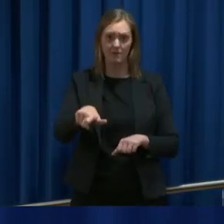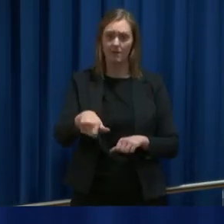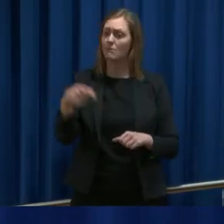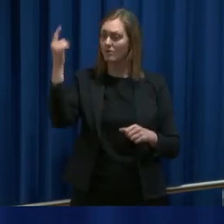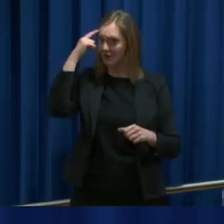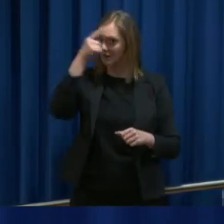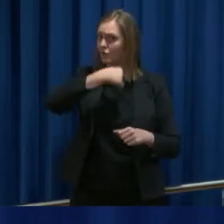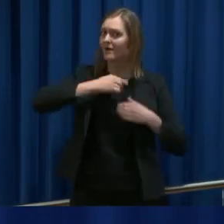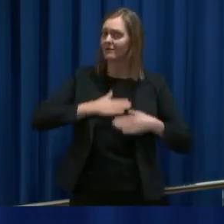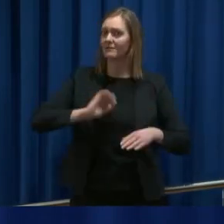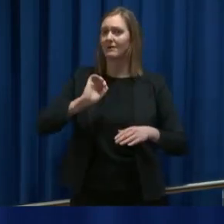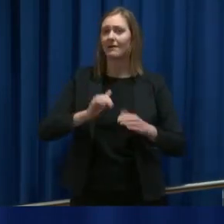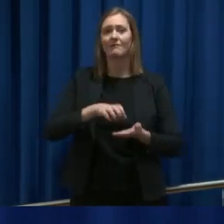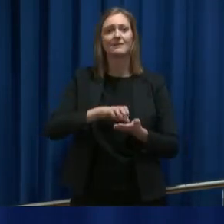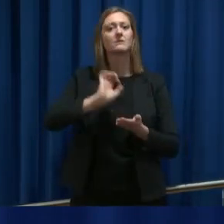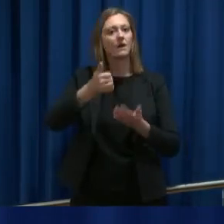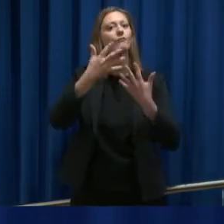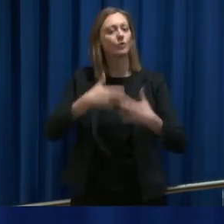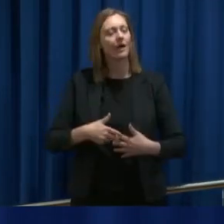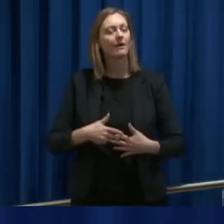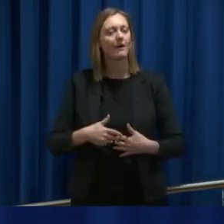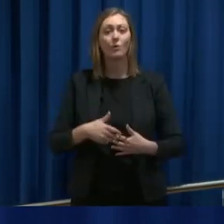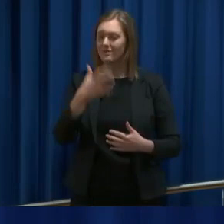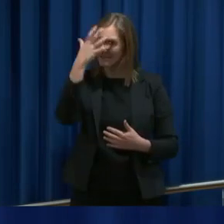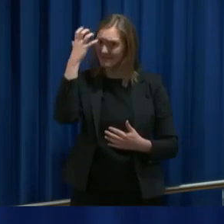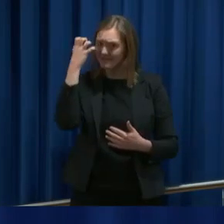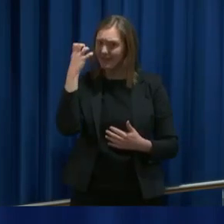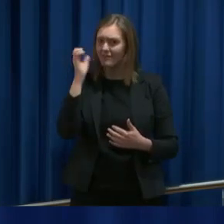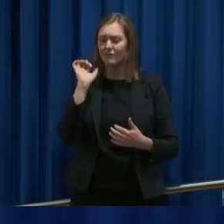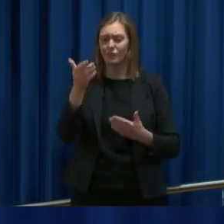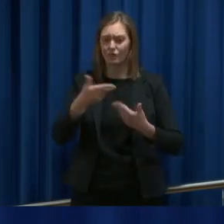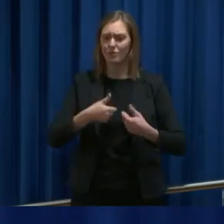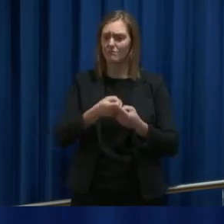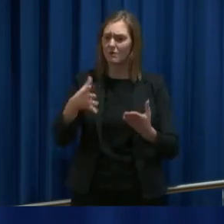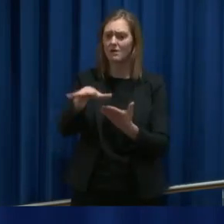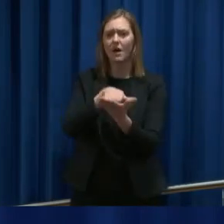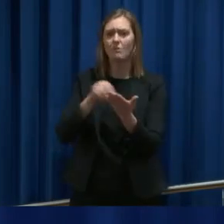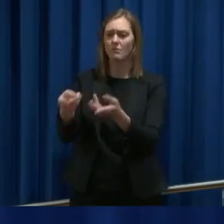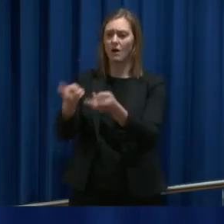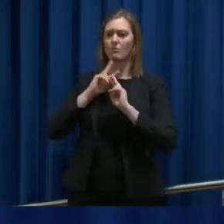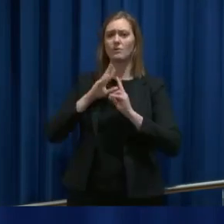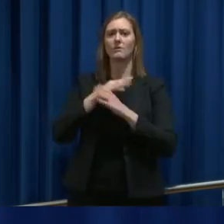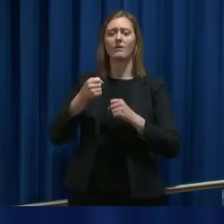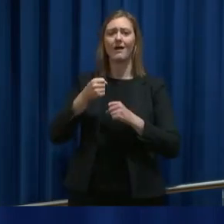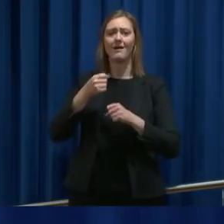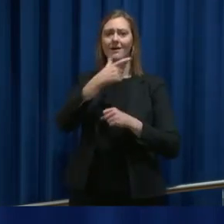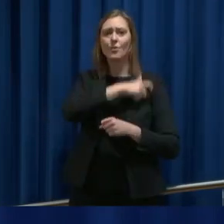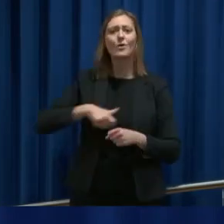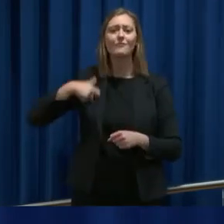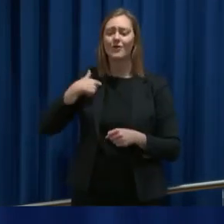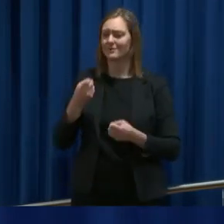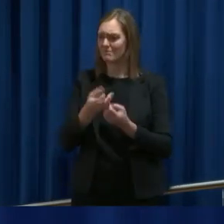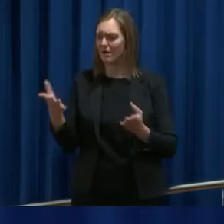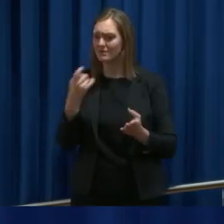at helsevesenet vårt skal fungere. og dessverre får vi litt for mange rapporter fra ordfører nå som sier at det er fortsatt mange som